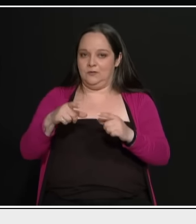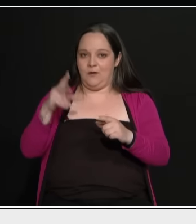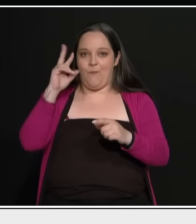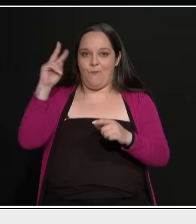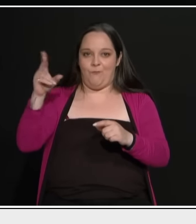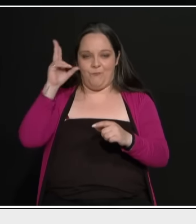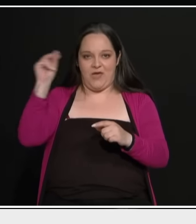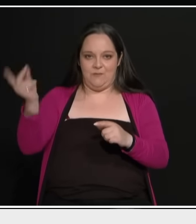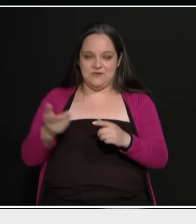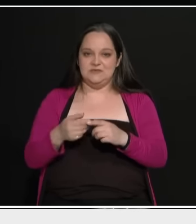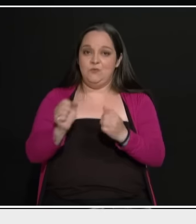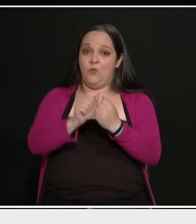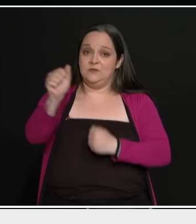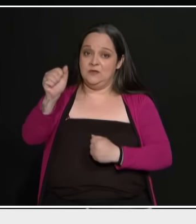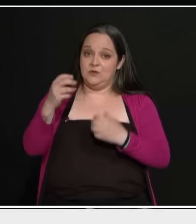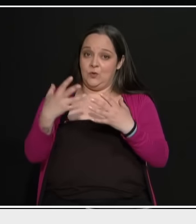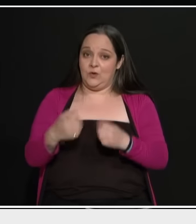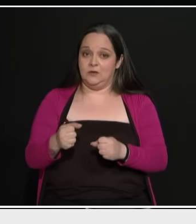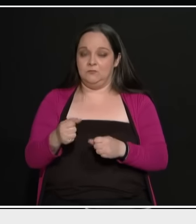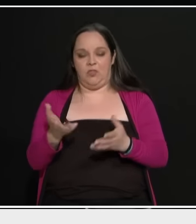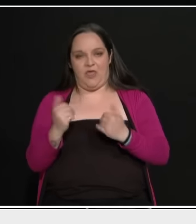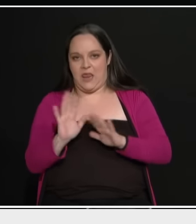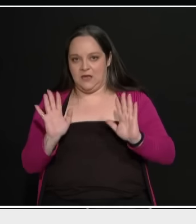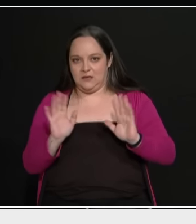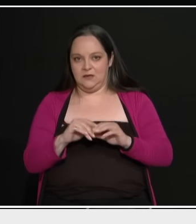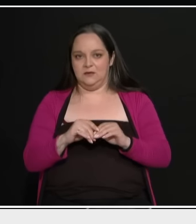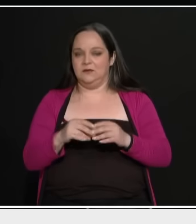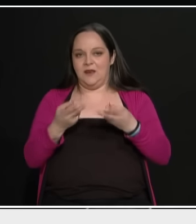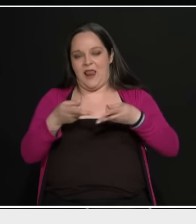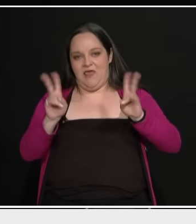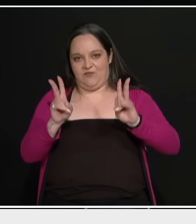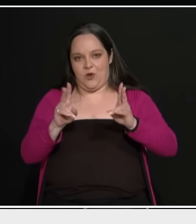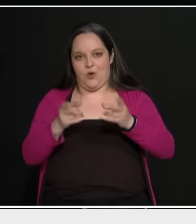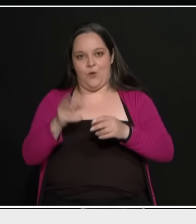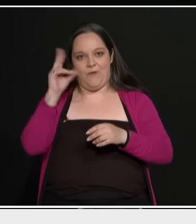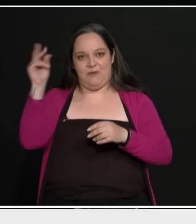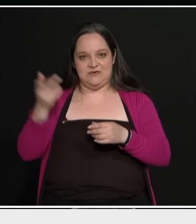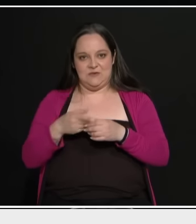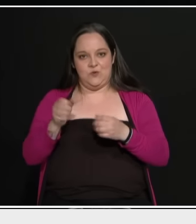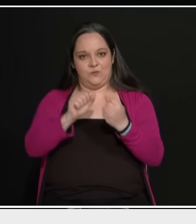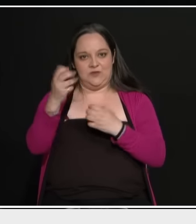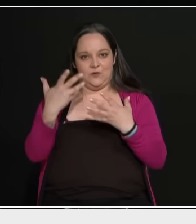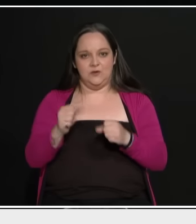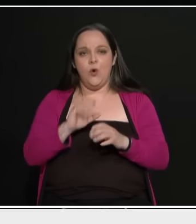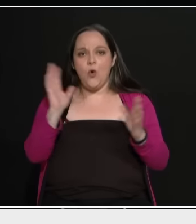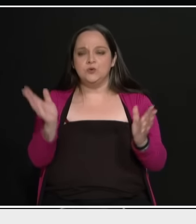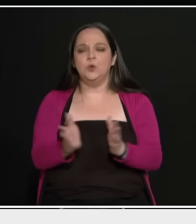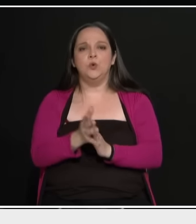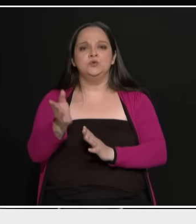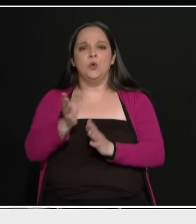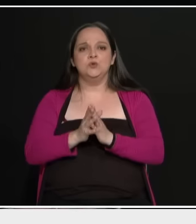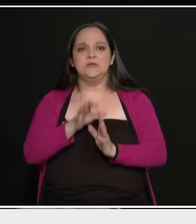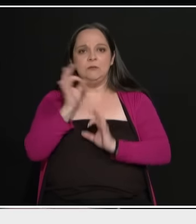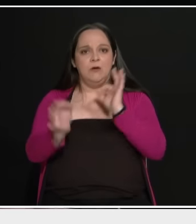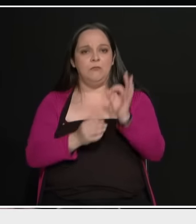Ποπηδίχθηκε δεν έχει. Είναι του Ελευθέρου Πανεπιστημίου. Δηλαδή ό,τι είπε ο άνθρωπος αυτός είναι ένα ψέμα. Του